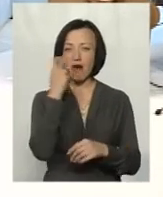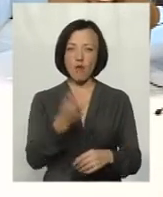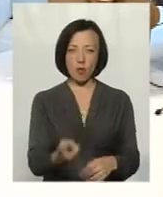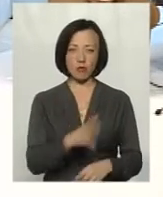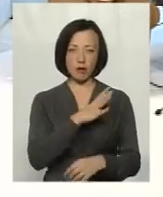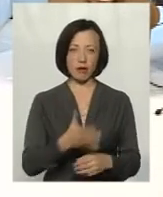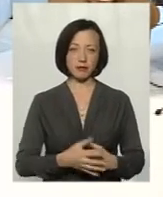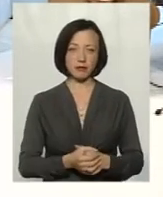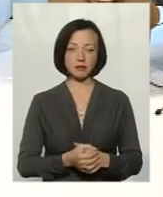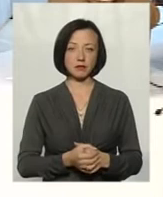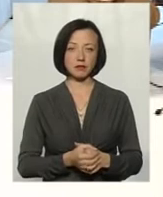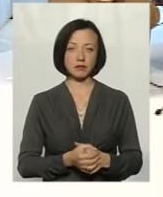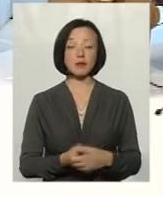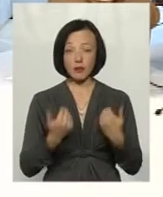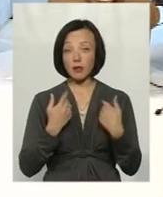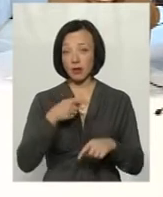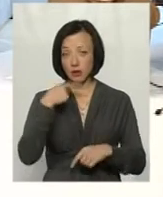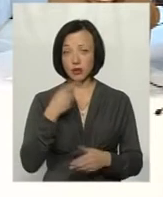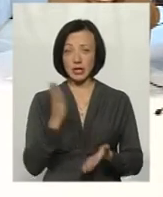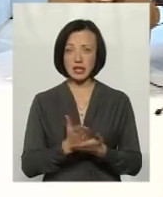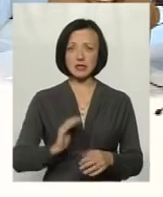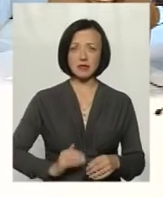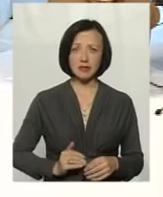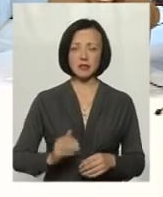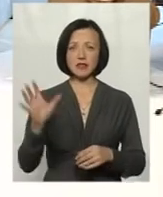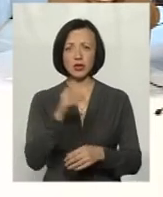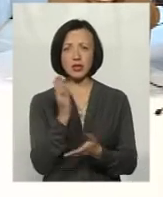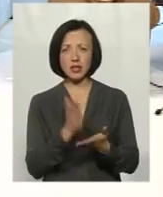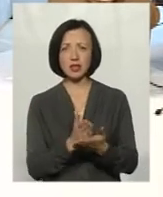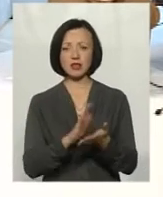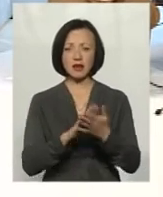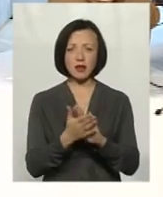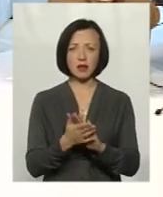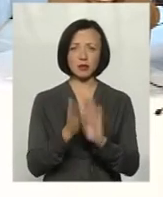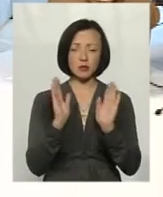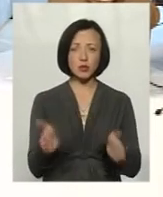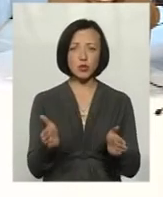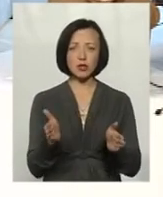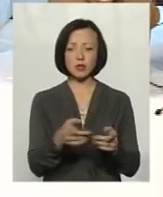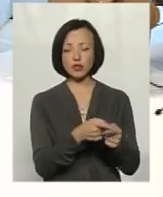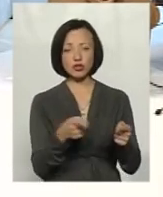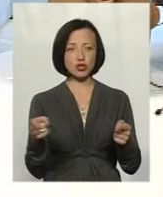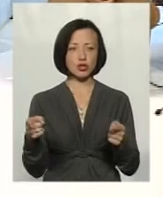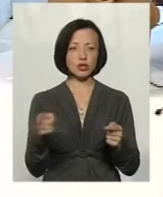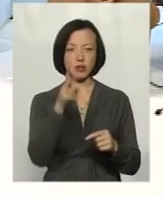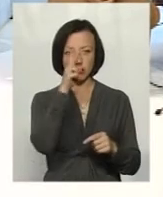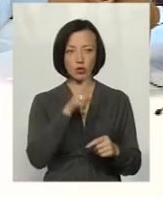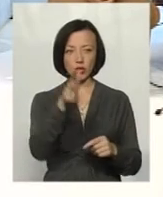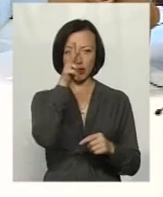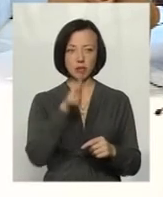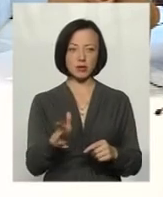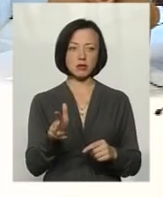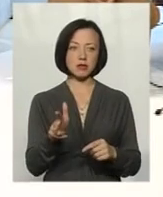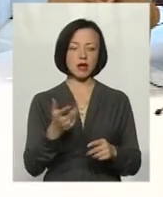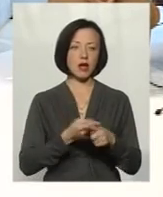стояла. Говорили, що є фірми, земснаряди, все, договоримося. І в течение 2-3 місяців